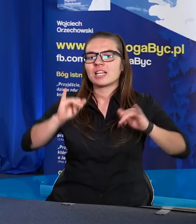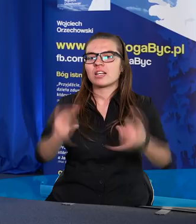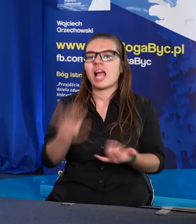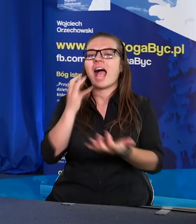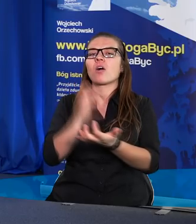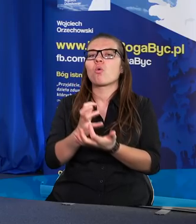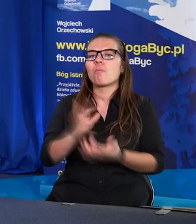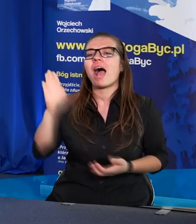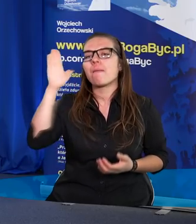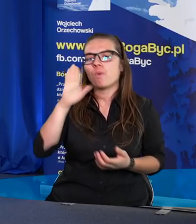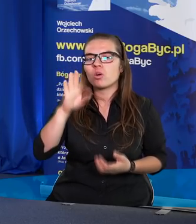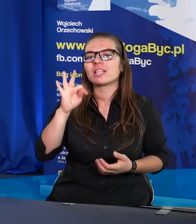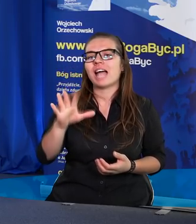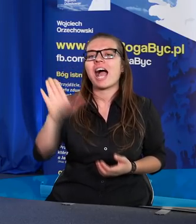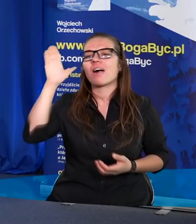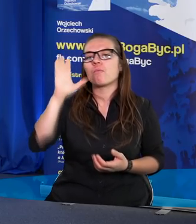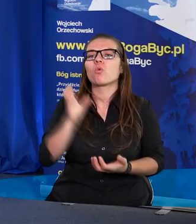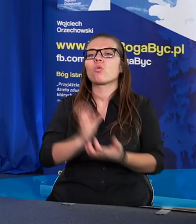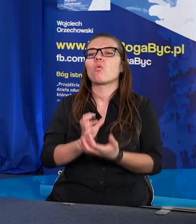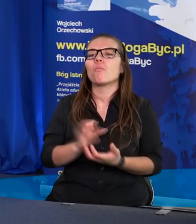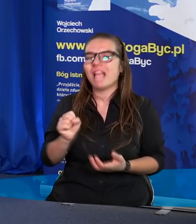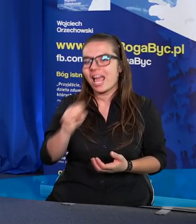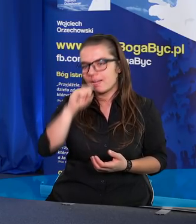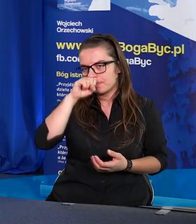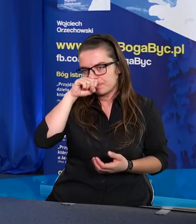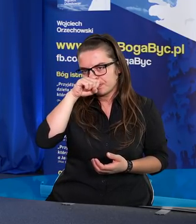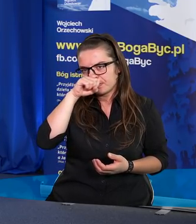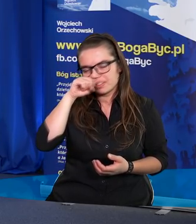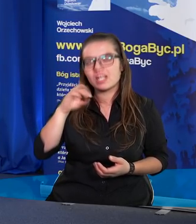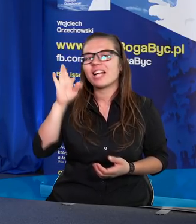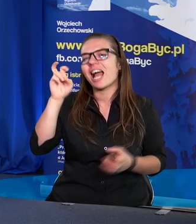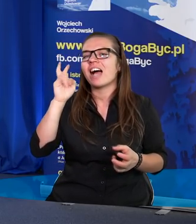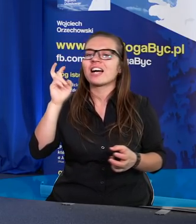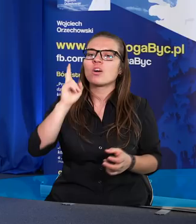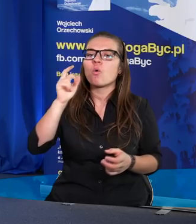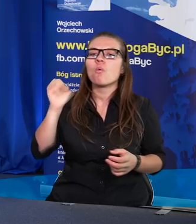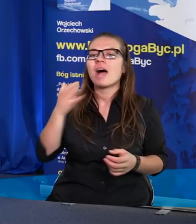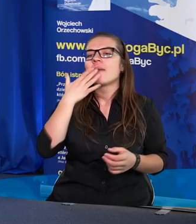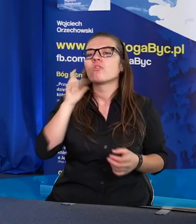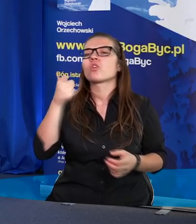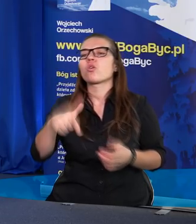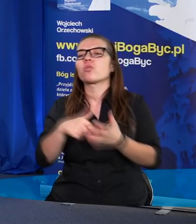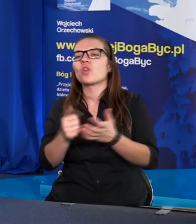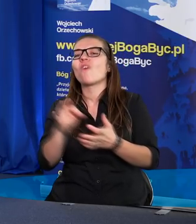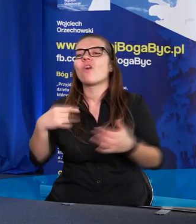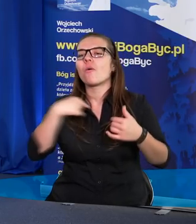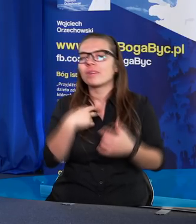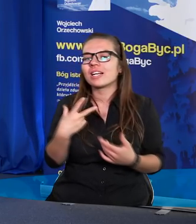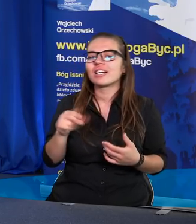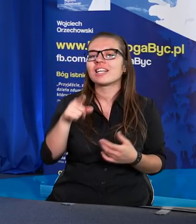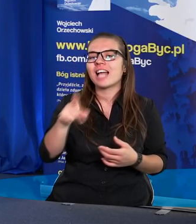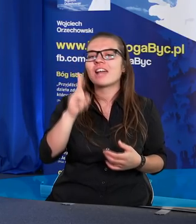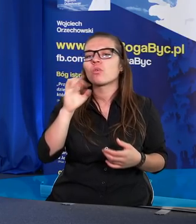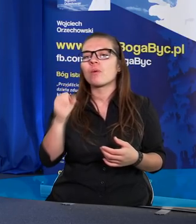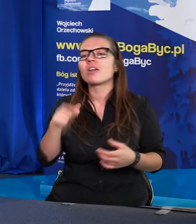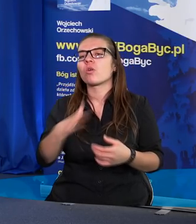Kuba Bogu, tak Bóg Kubie. No i teraz każdy Kuba sobie myśli co tutaj znowu o mnie. No ale ten